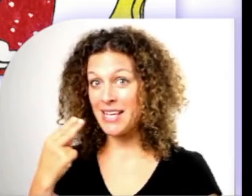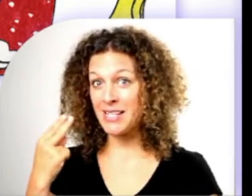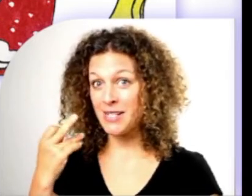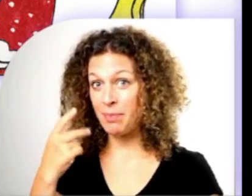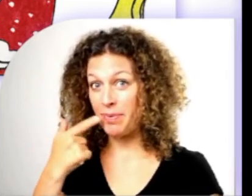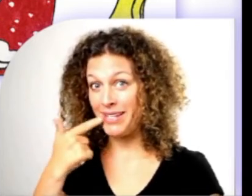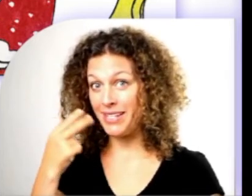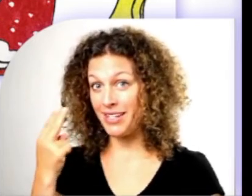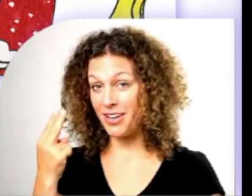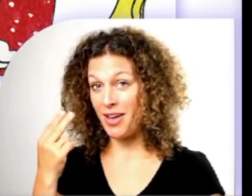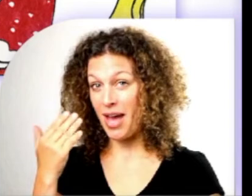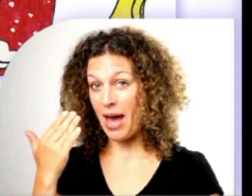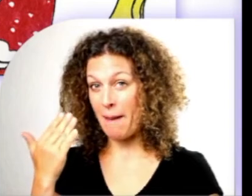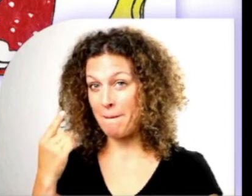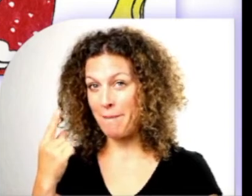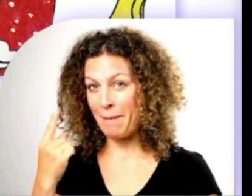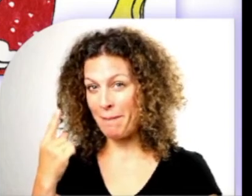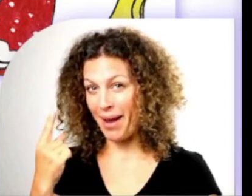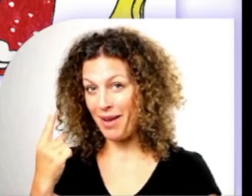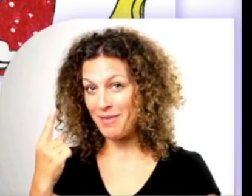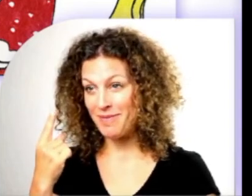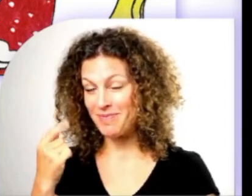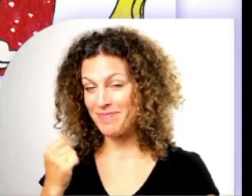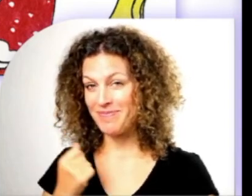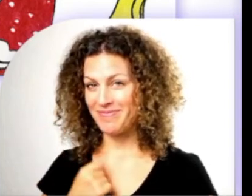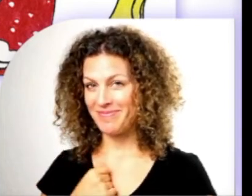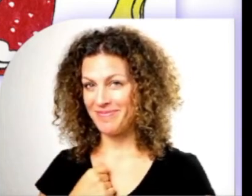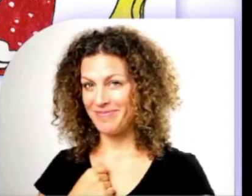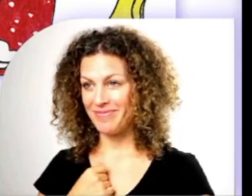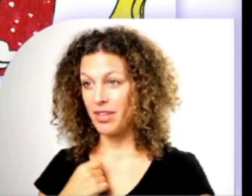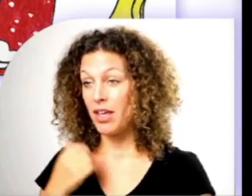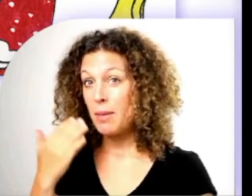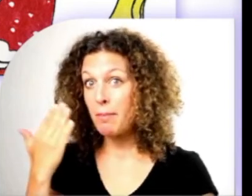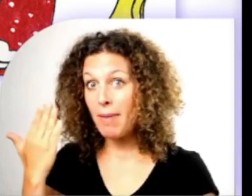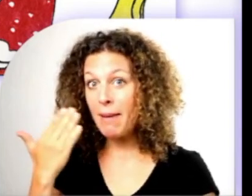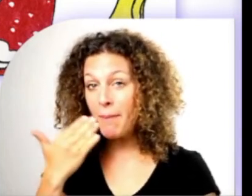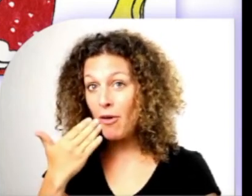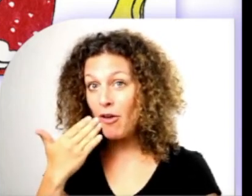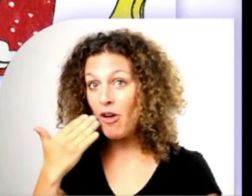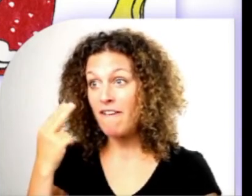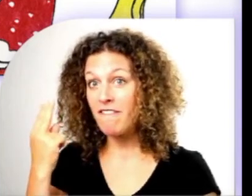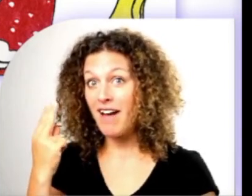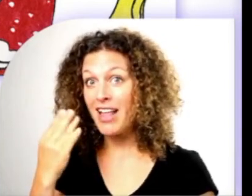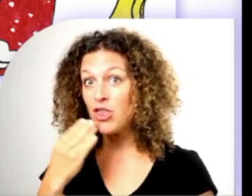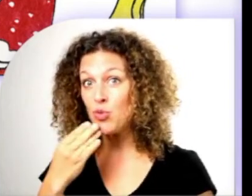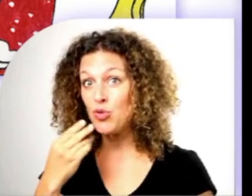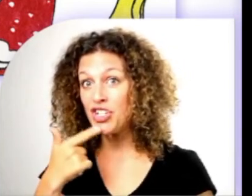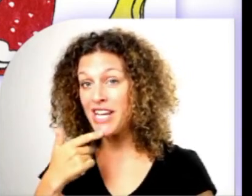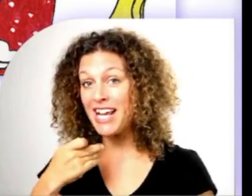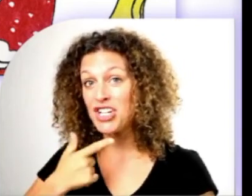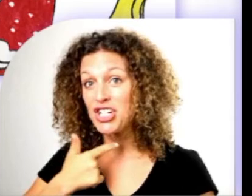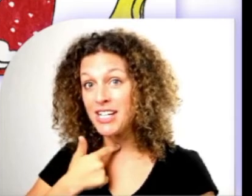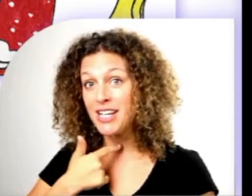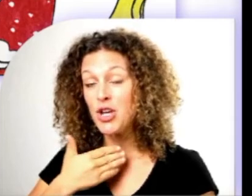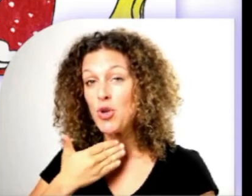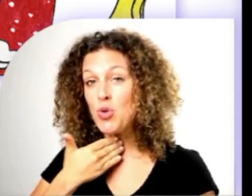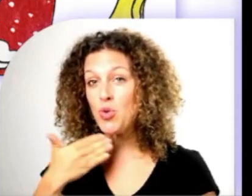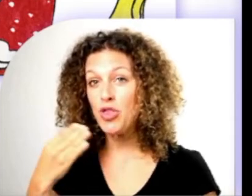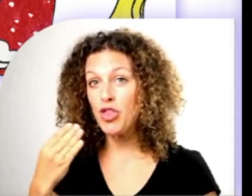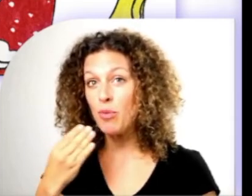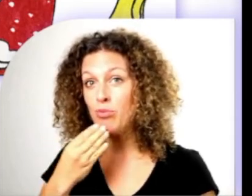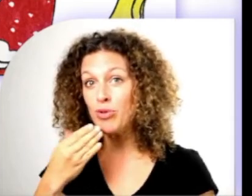explique à papa. Maman va nous chercher